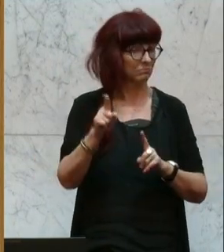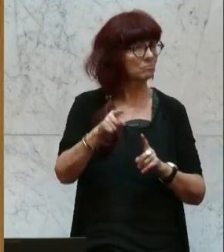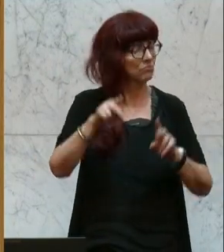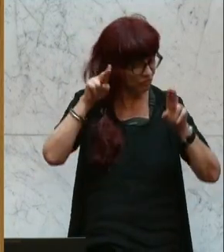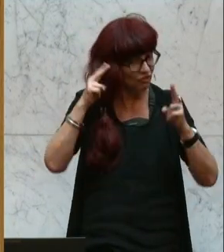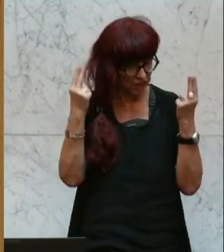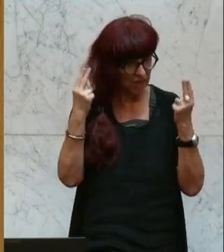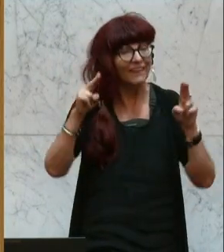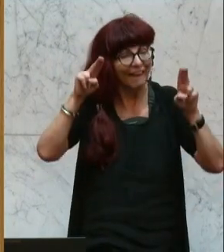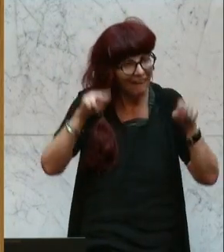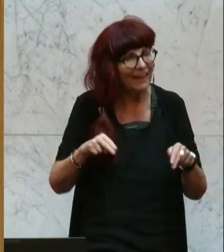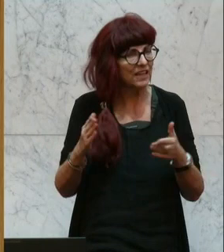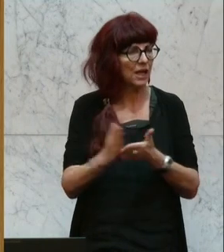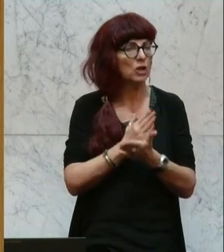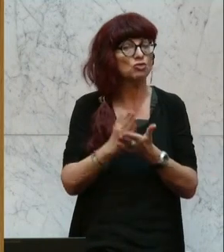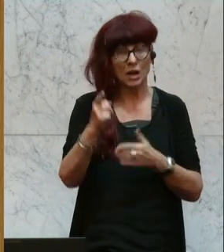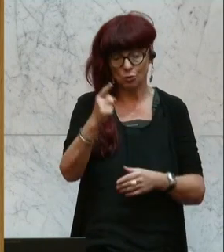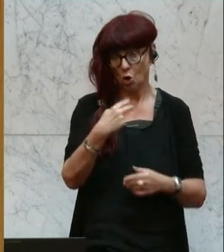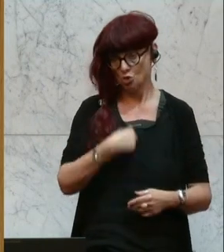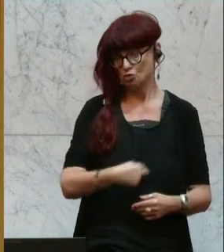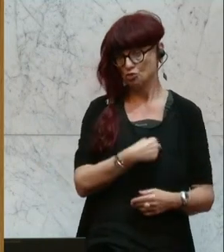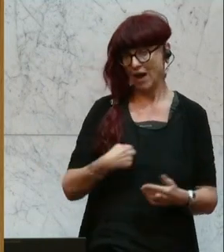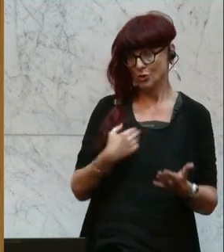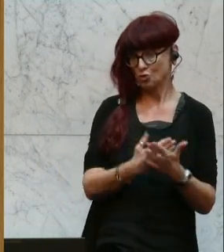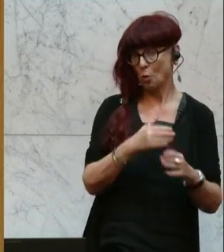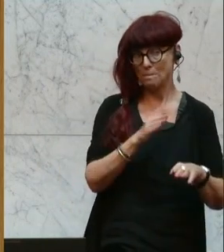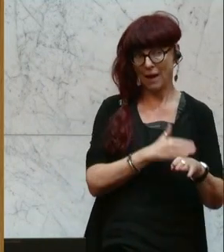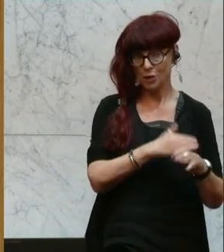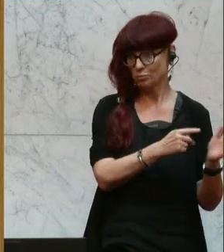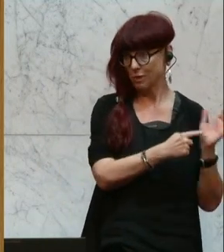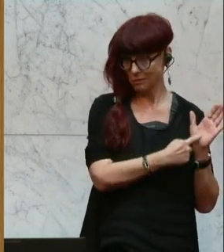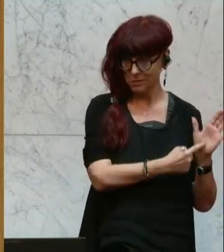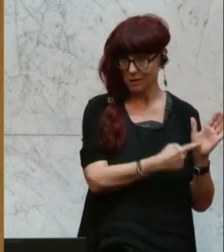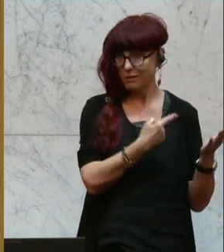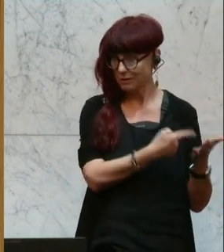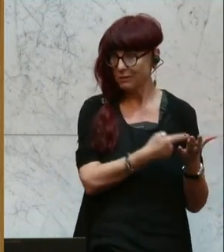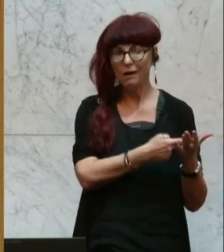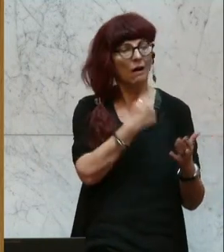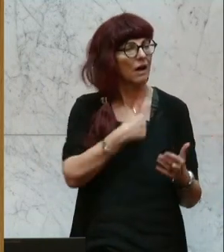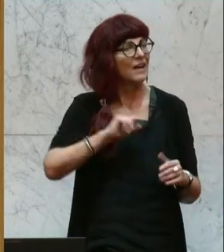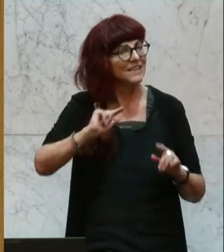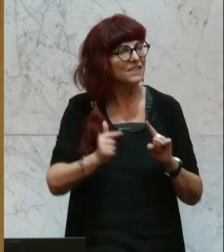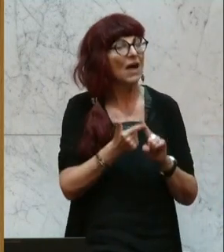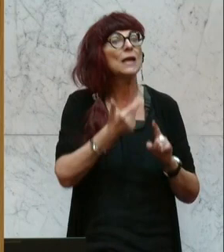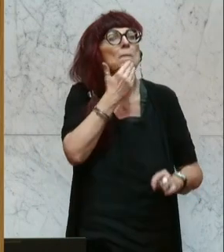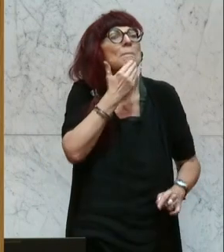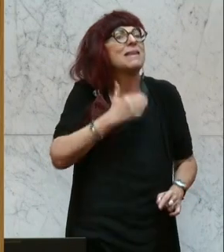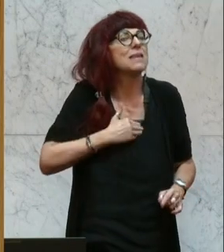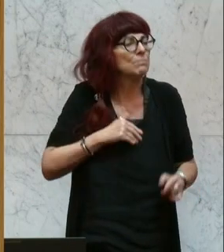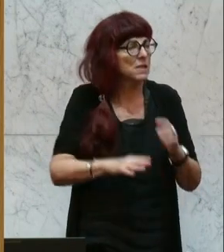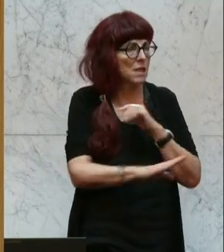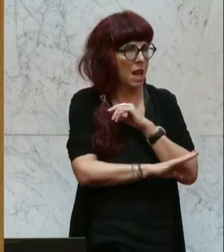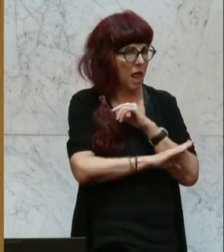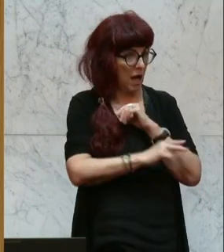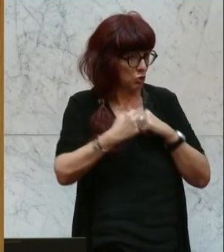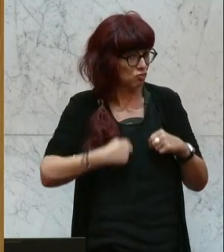der Schweiz hier sehr erfolgreich abläuft. Es ist die zweitbeliebteste Lehre in der Schweiz. Daher, glaube ich, können